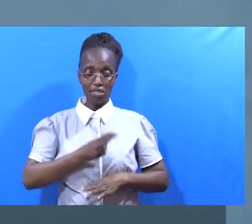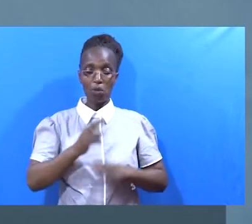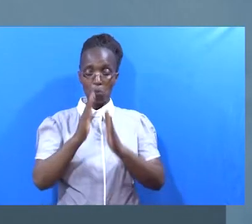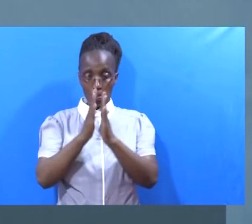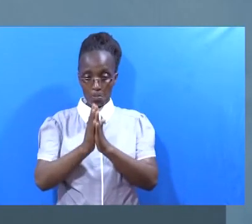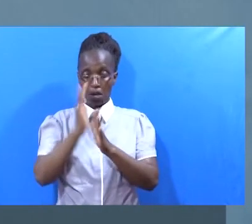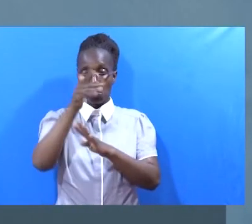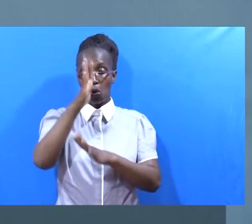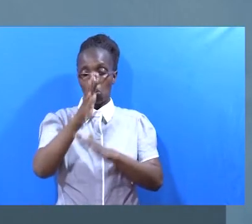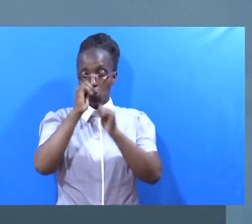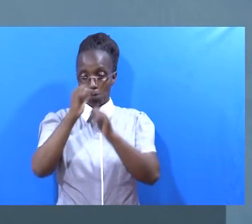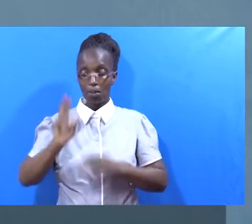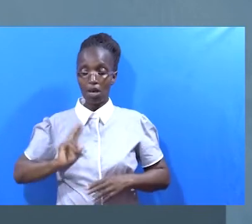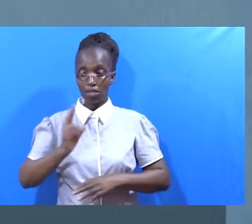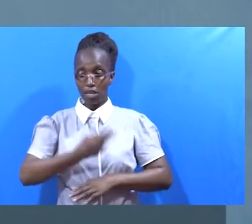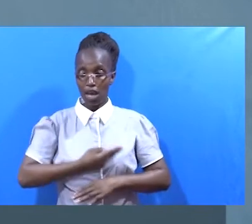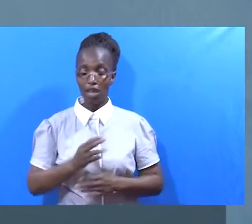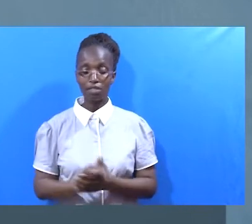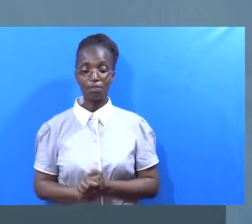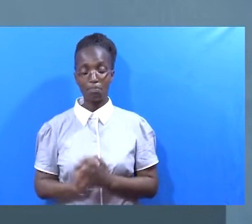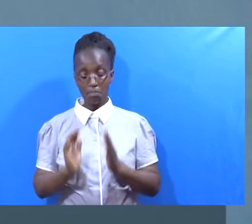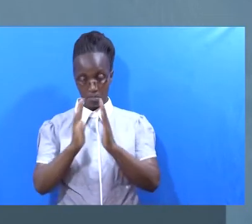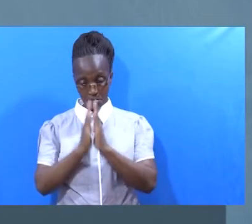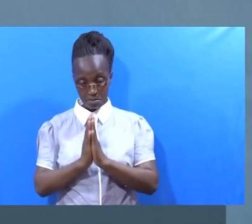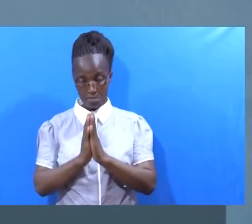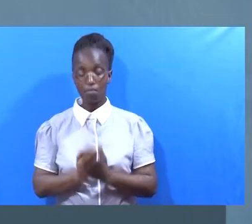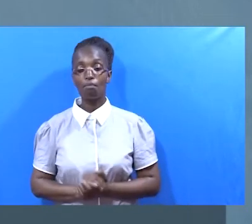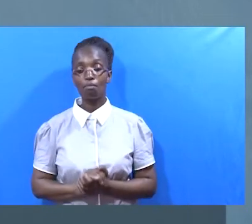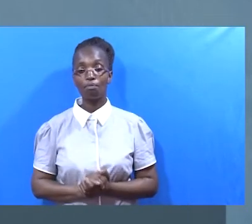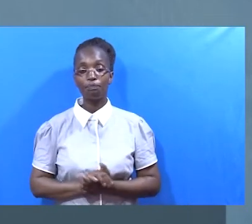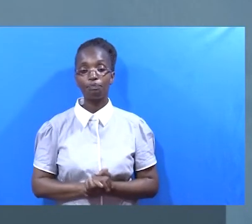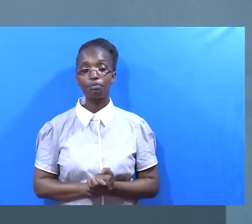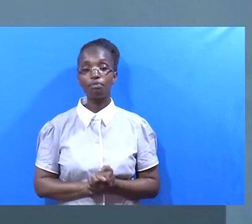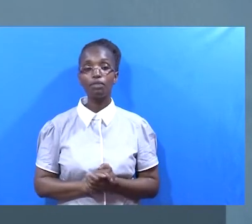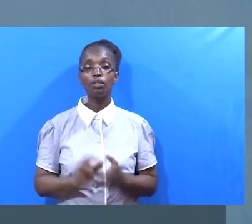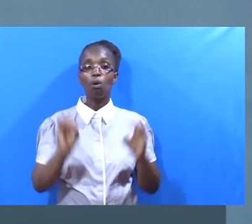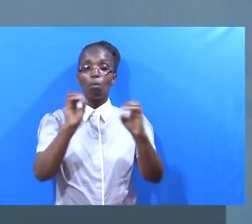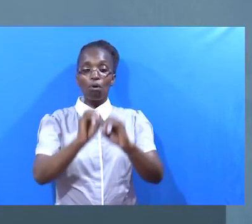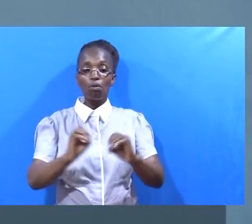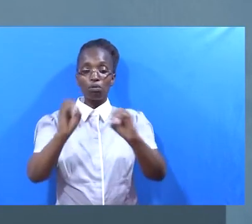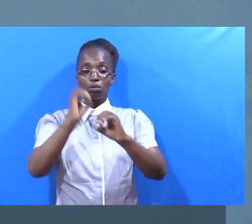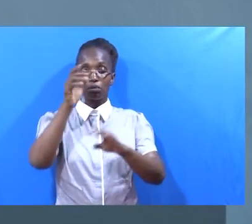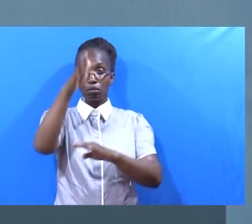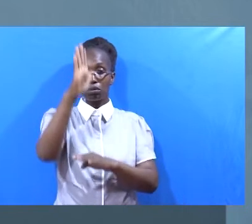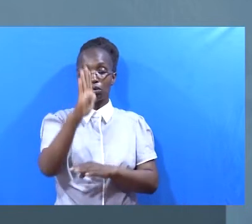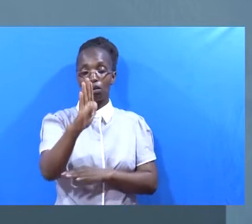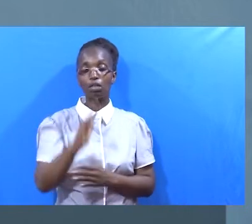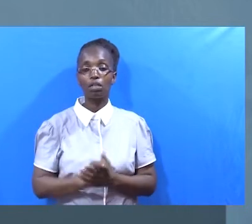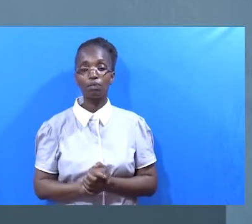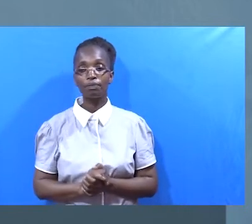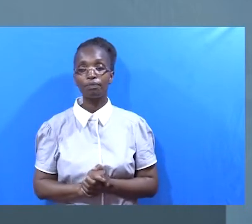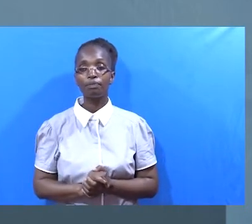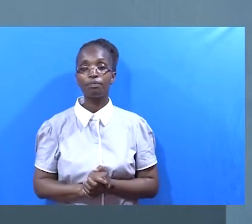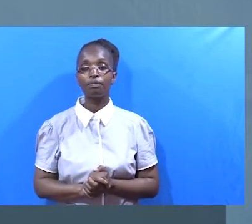Mbwana atubariki Na nino laketa katifu Amen Na tuombe Mwenye zumbungu